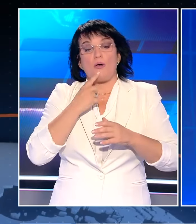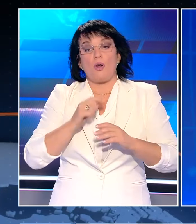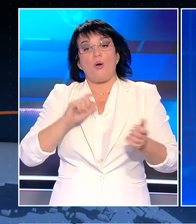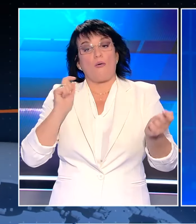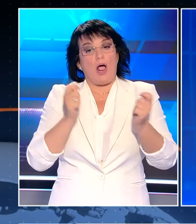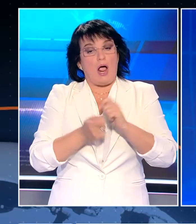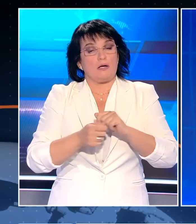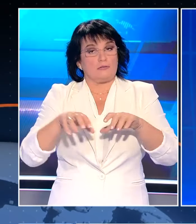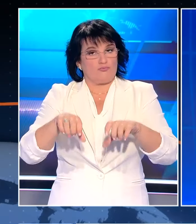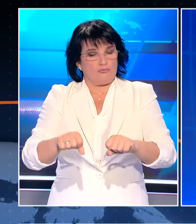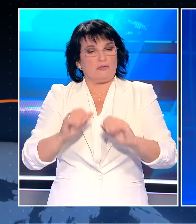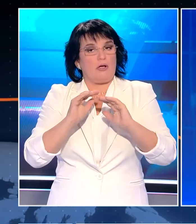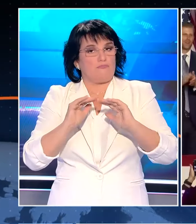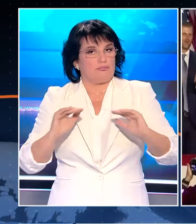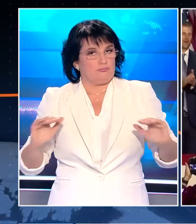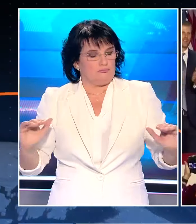μετάβασης της εξουσίας.